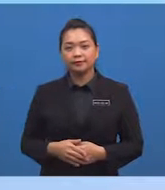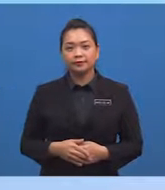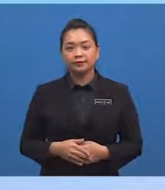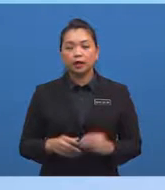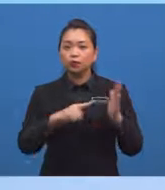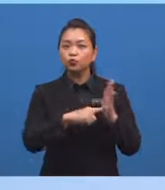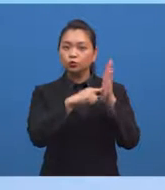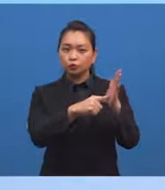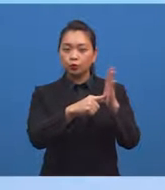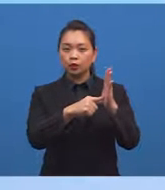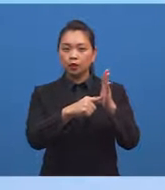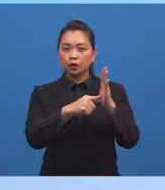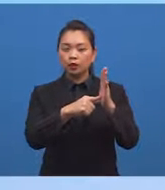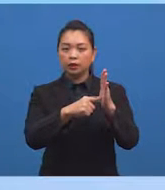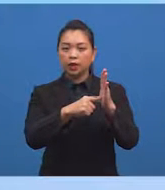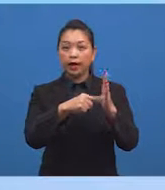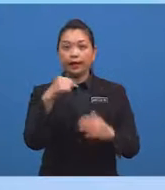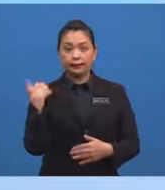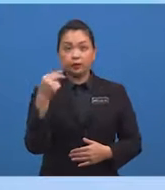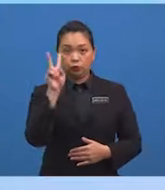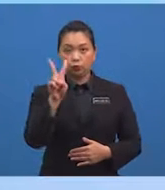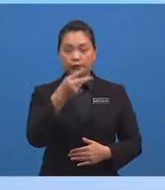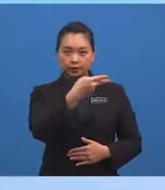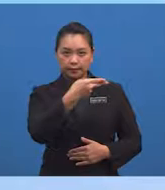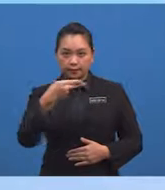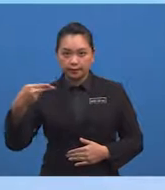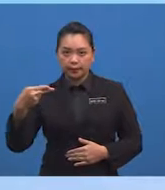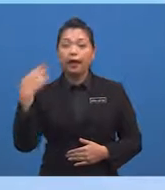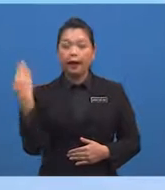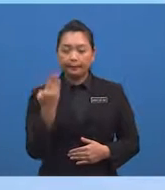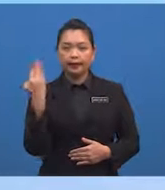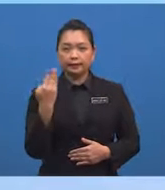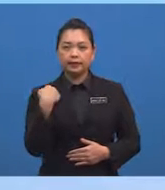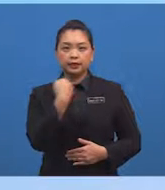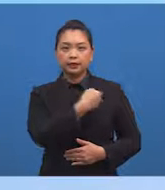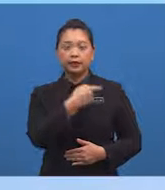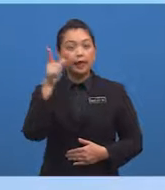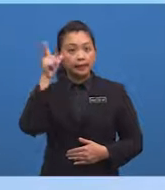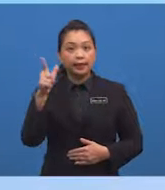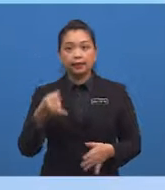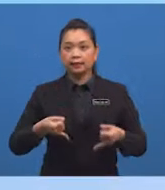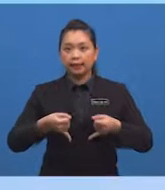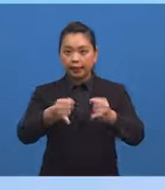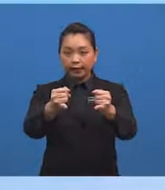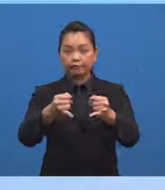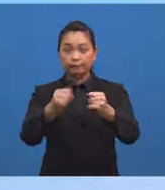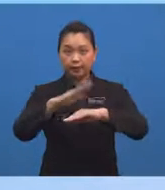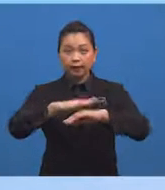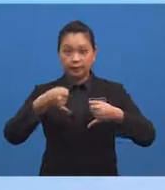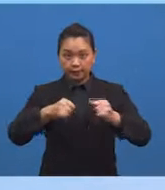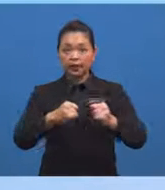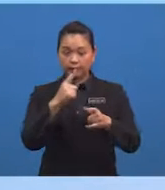menunjukkan garisan berkembar yang biasa kita lihat di jalan raya